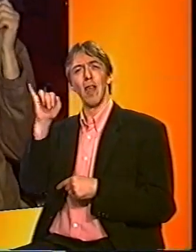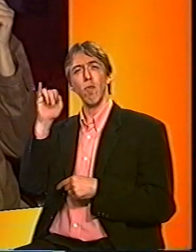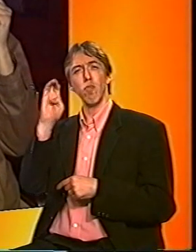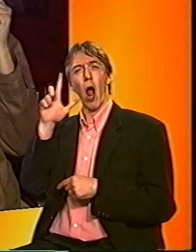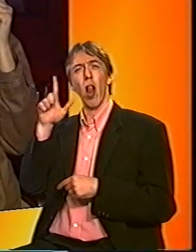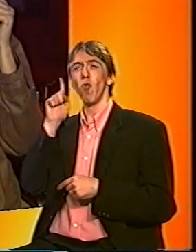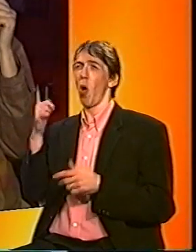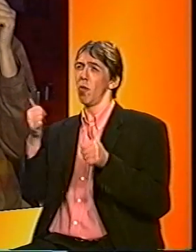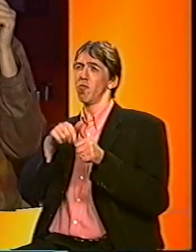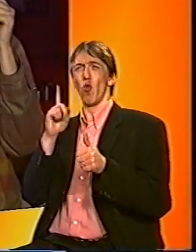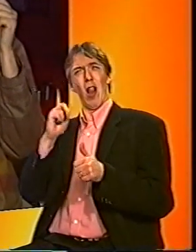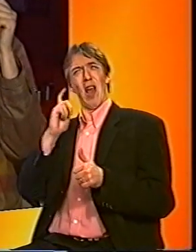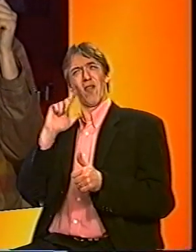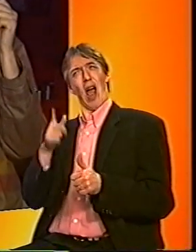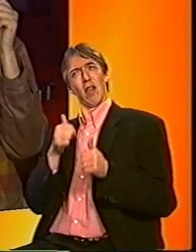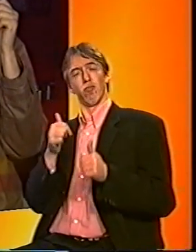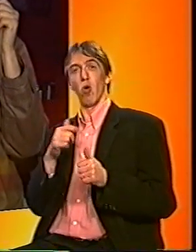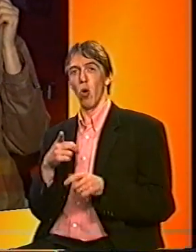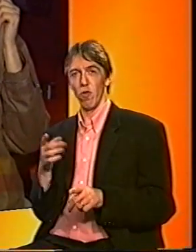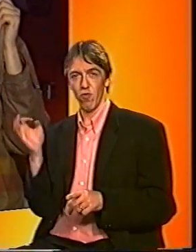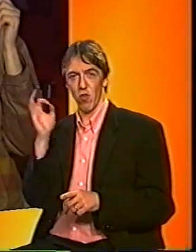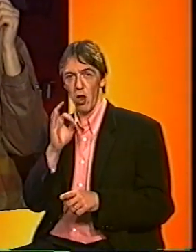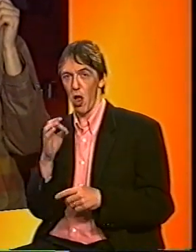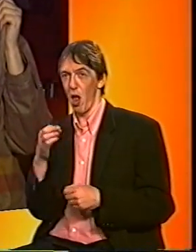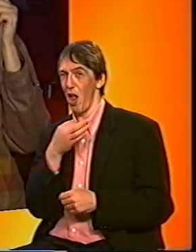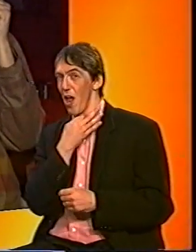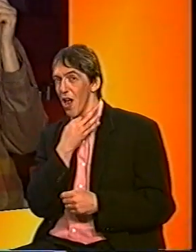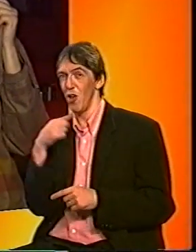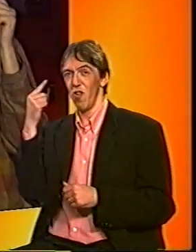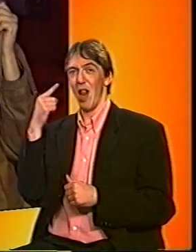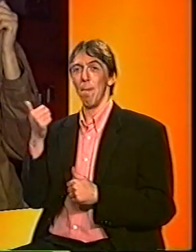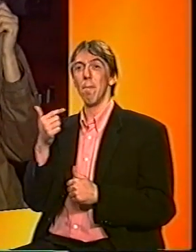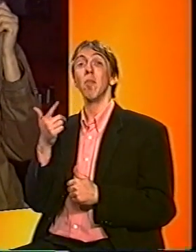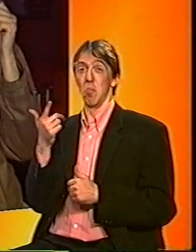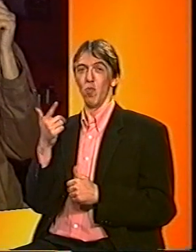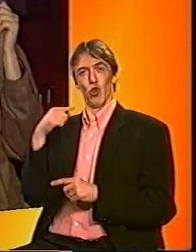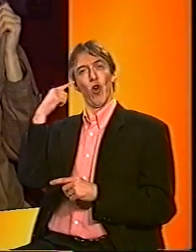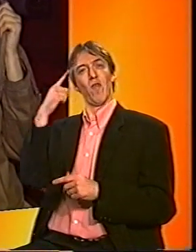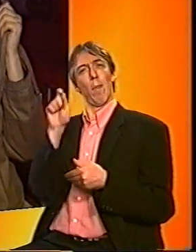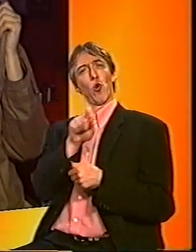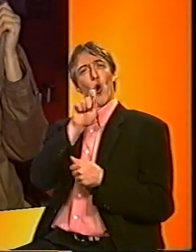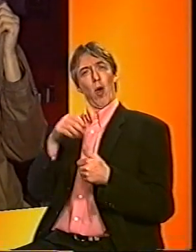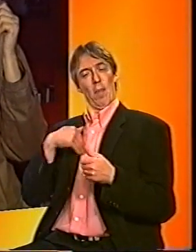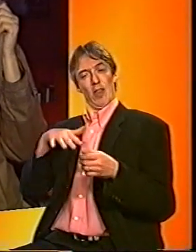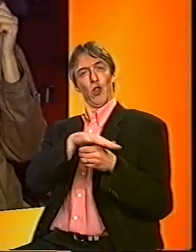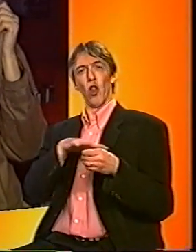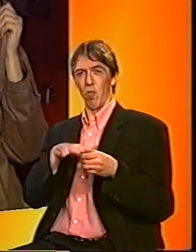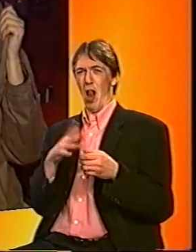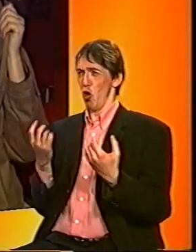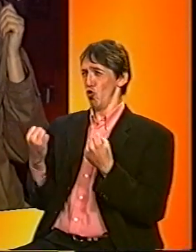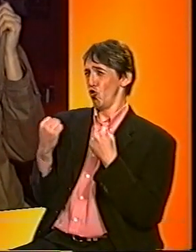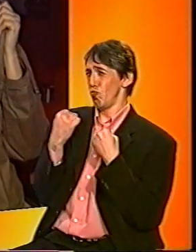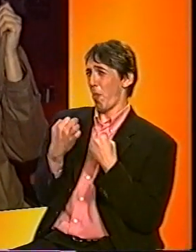Wat een verschrikkelijk enge film zeg. Nou de filmkeurders hebben wel een hele spannende gekozen om voor het laatst te keuren.